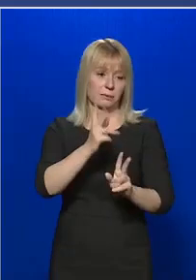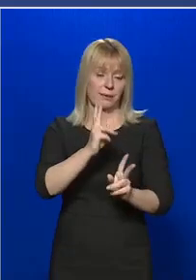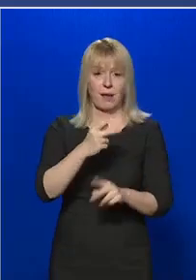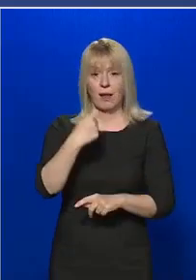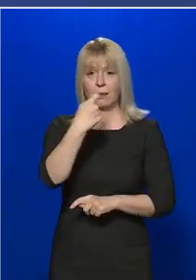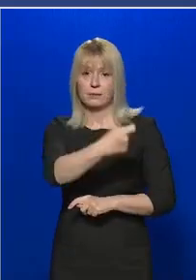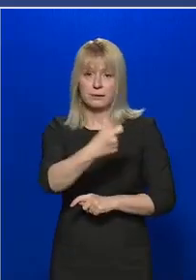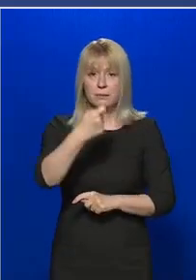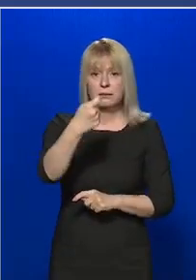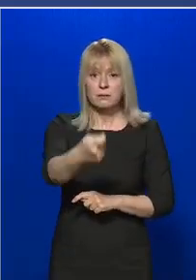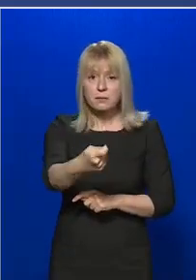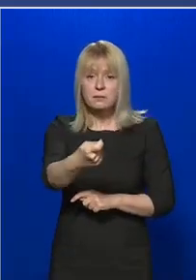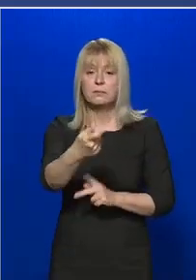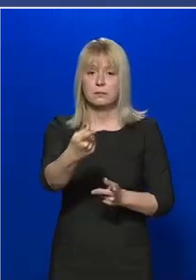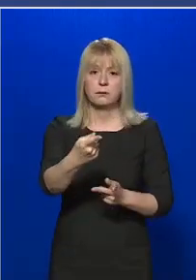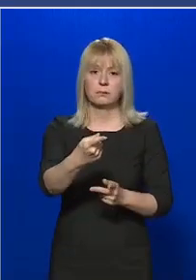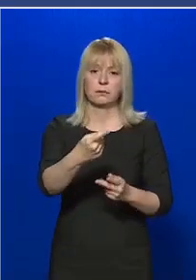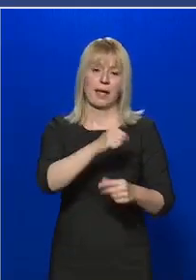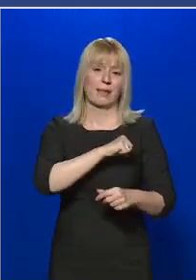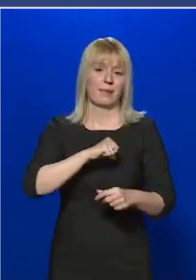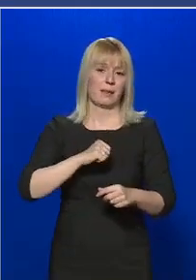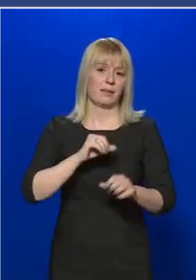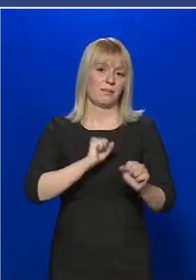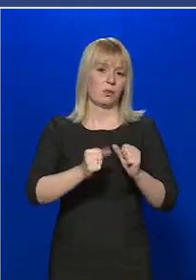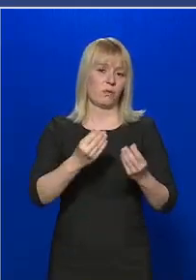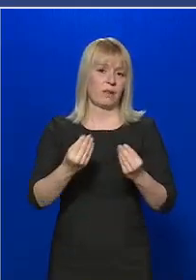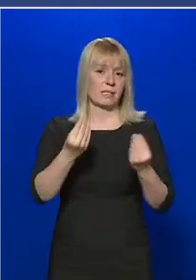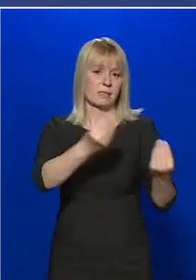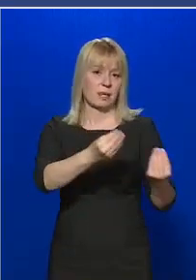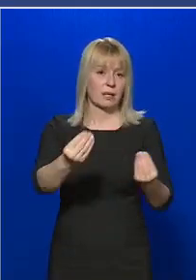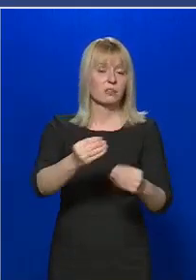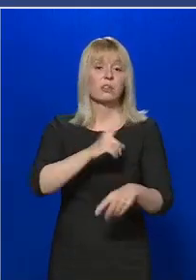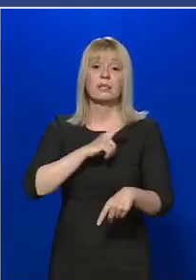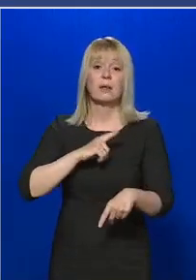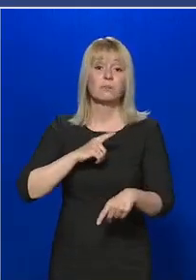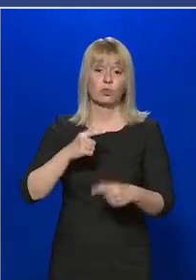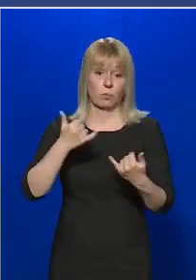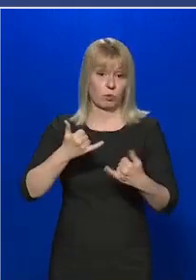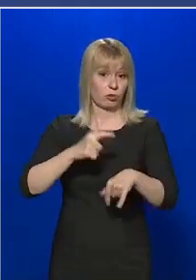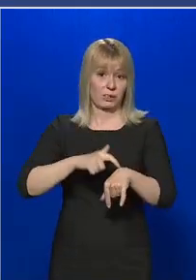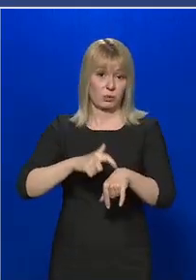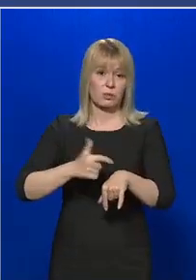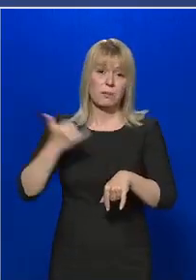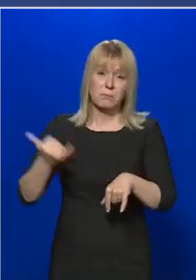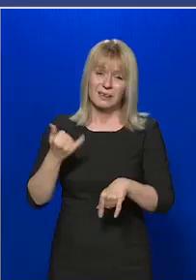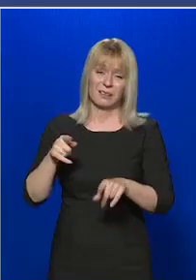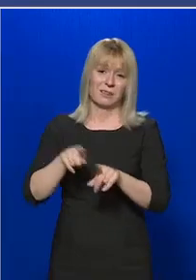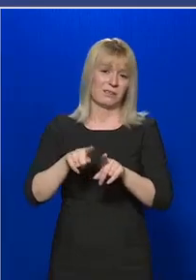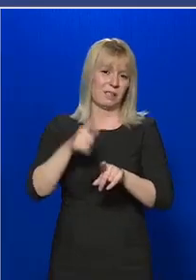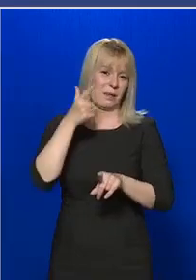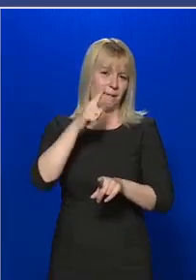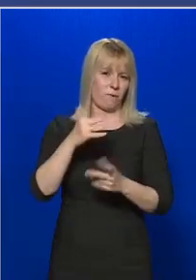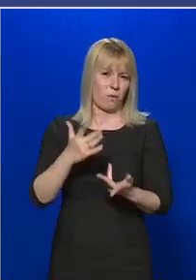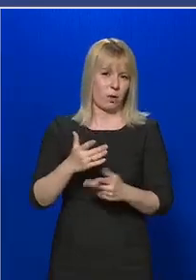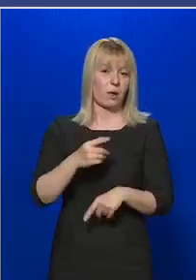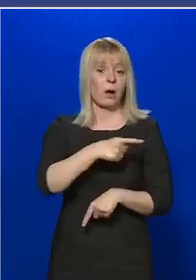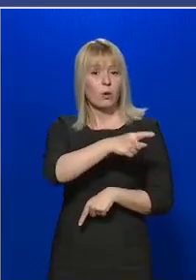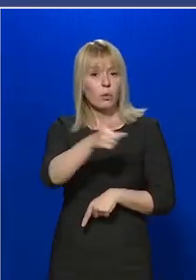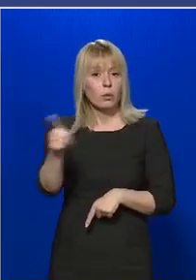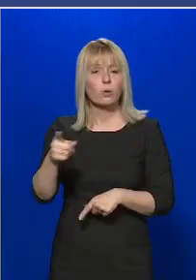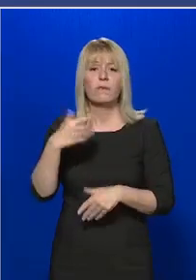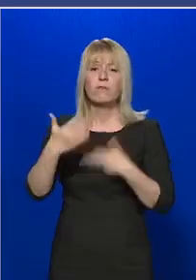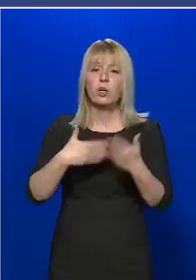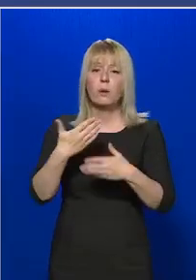védőfelszereléseket, nem csak ebben az időszakban, hanem mindig. Tehát ők rendszeresen látnak el